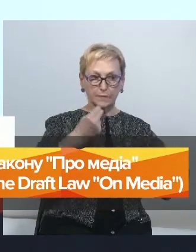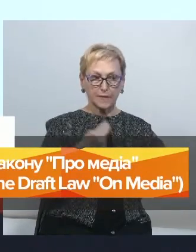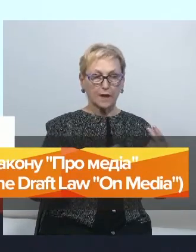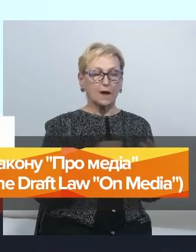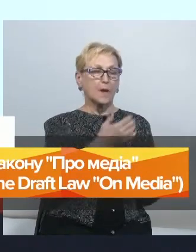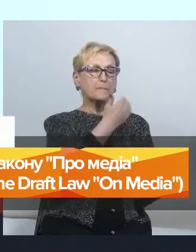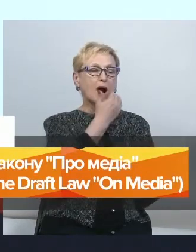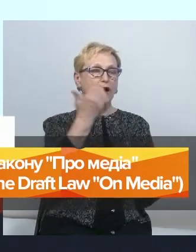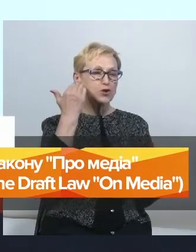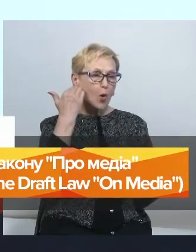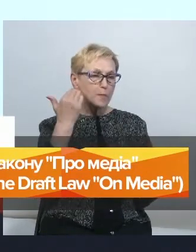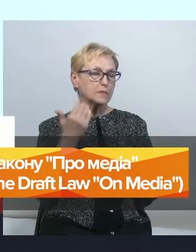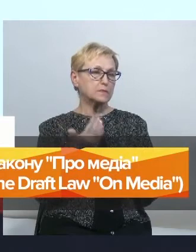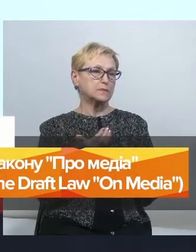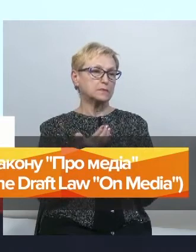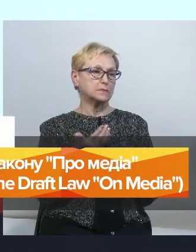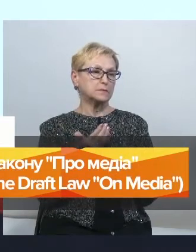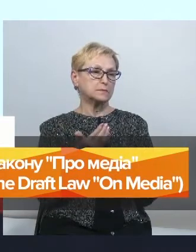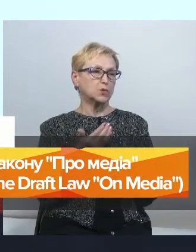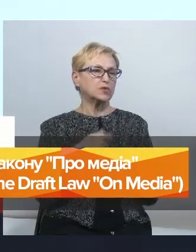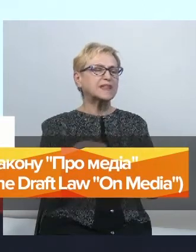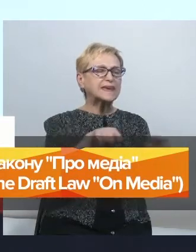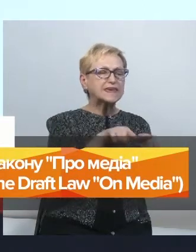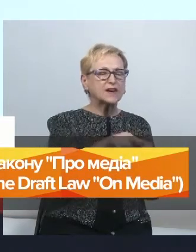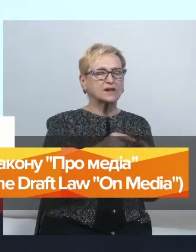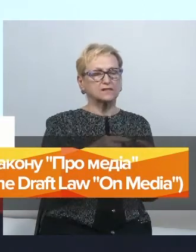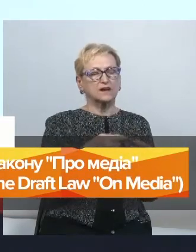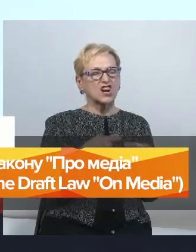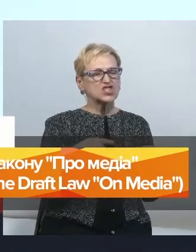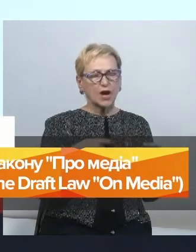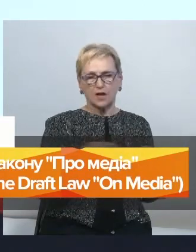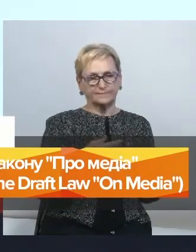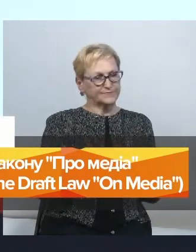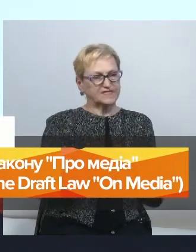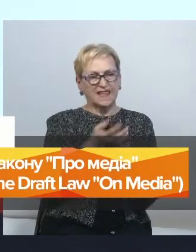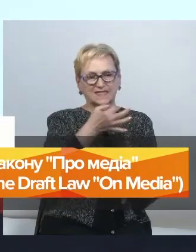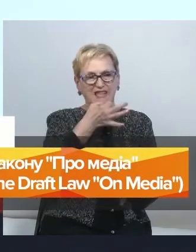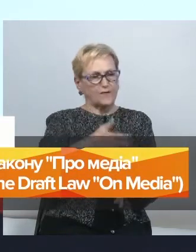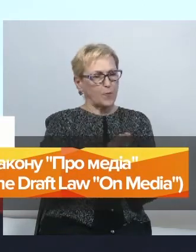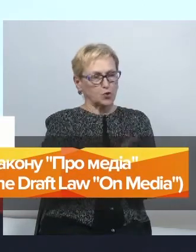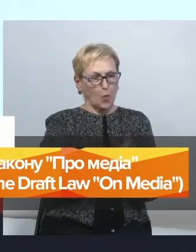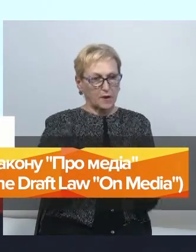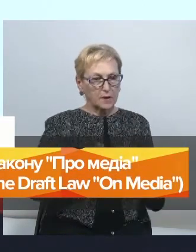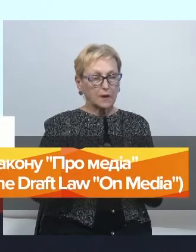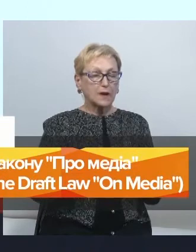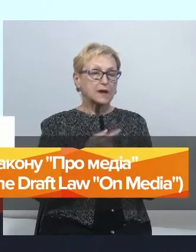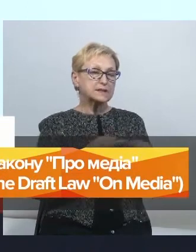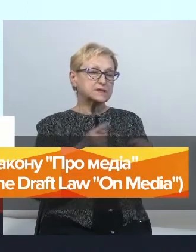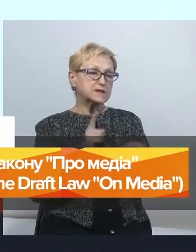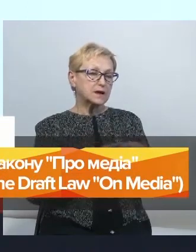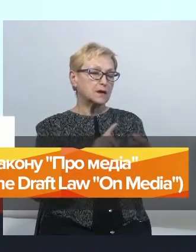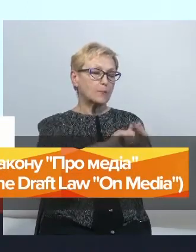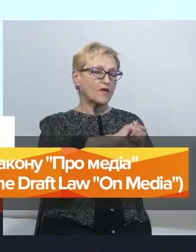багатьом такий, скажімо так, такий стан речей недовподобне. Інший момент пов'язаний суто з